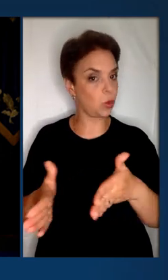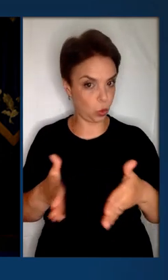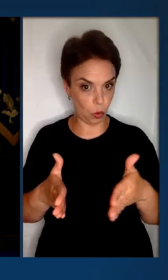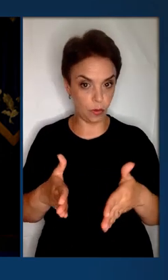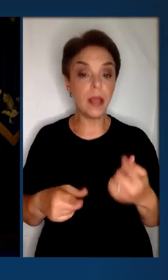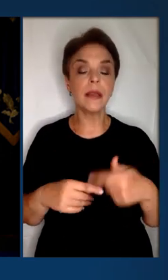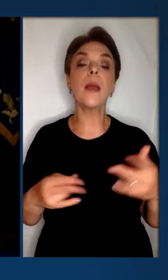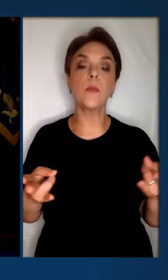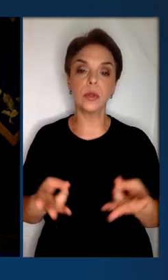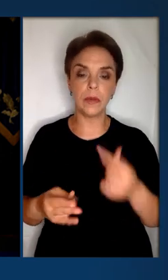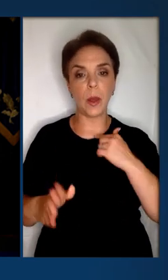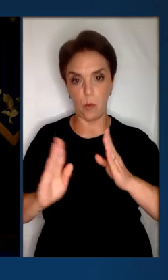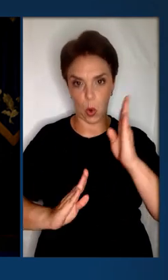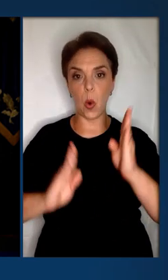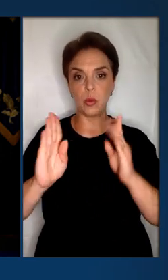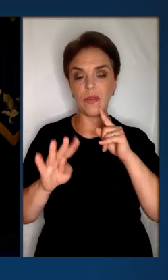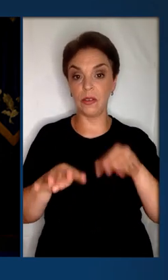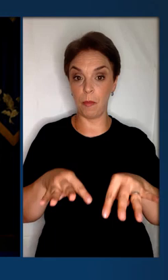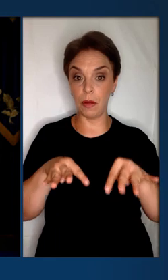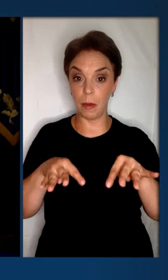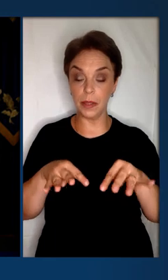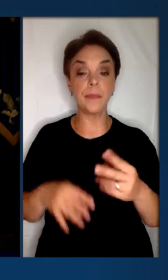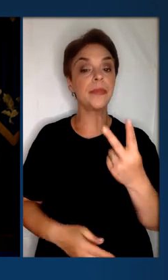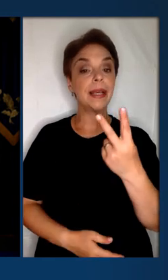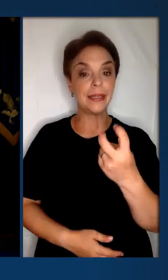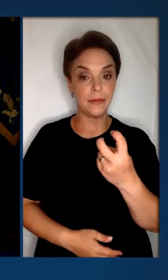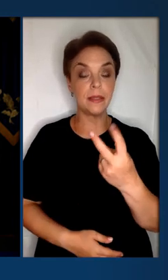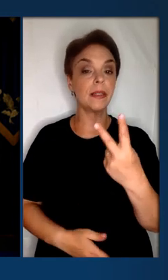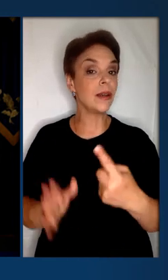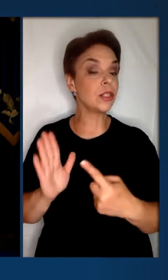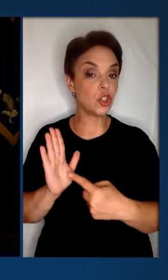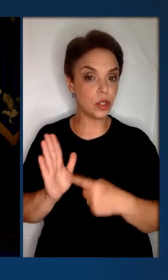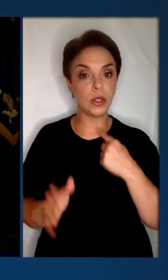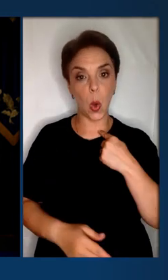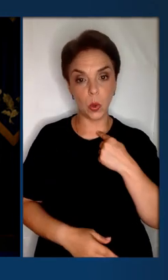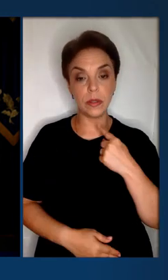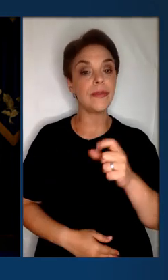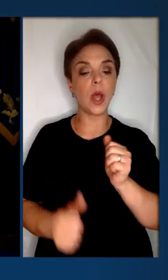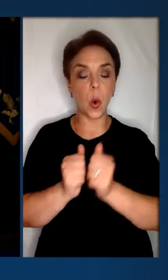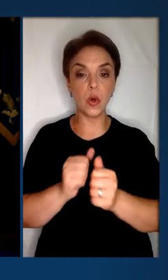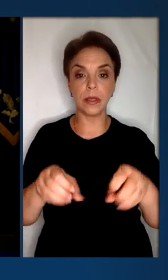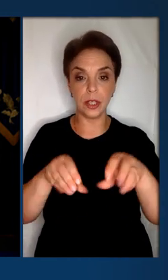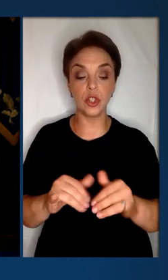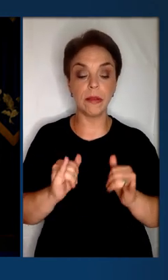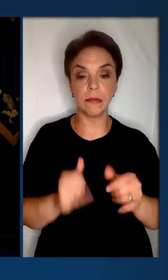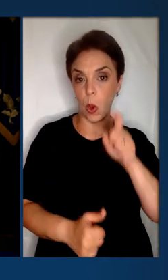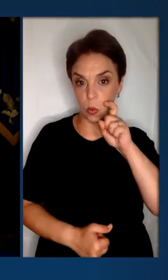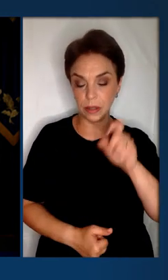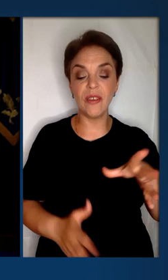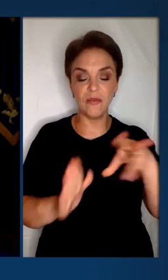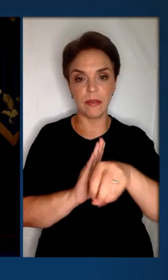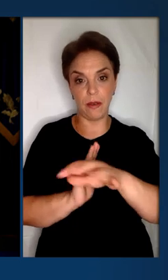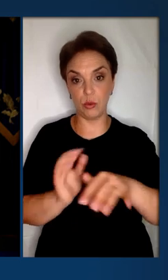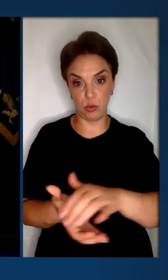підготовлені, та які потрібно проголосувати в парламенті. 226 голосів за кожне рішення для